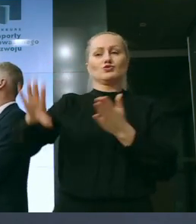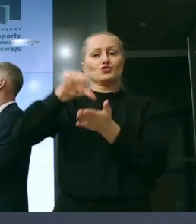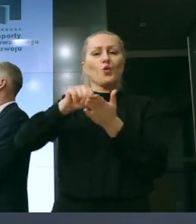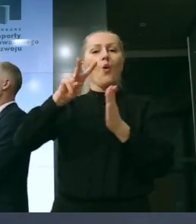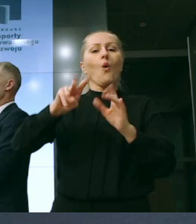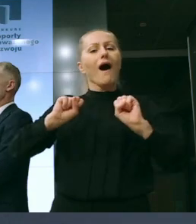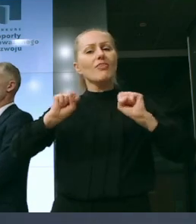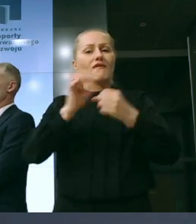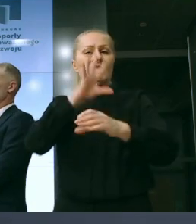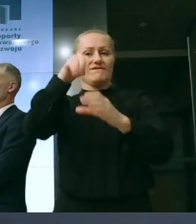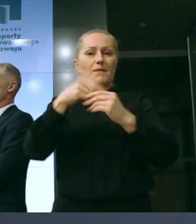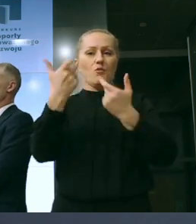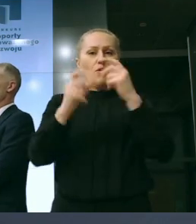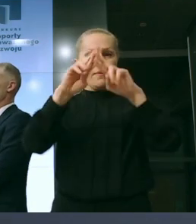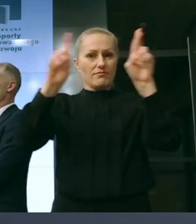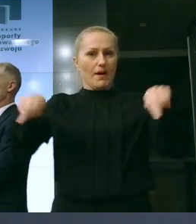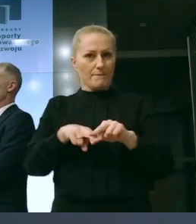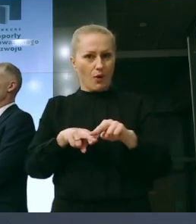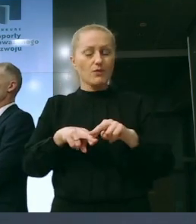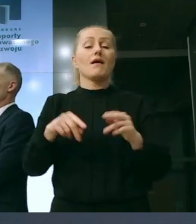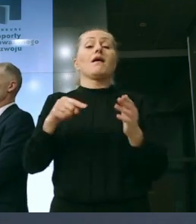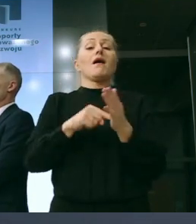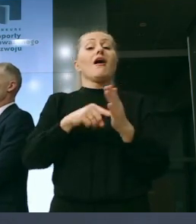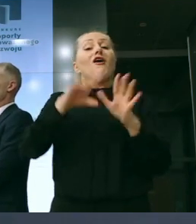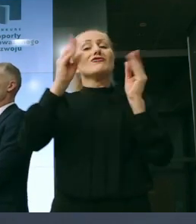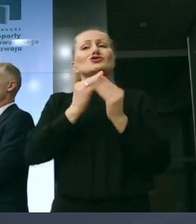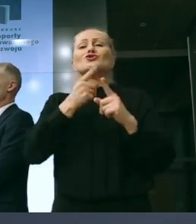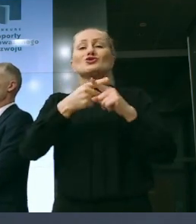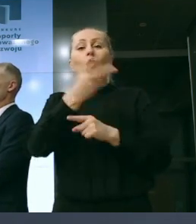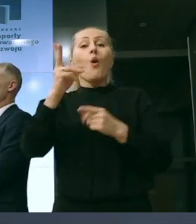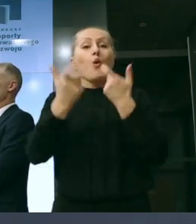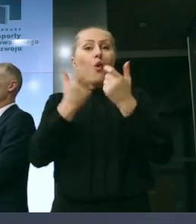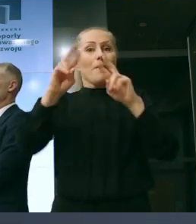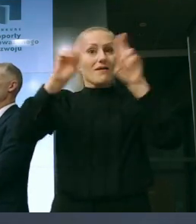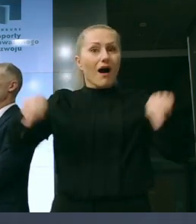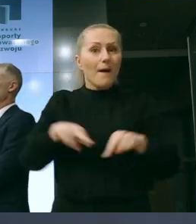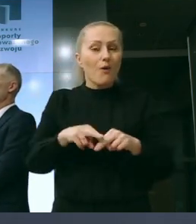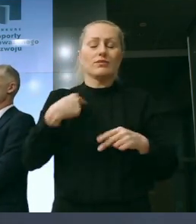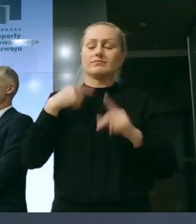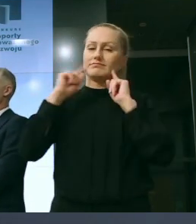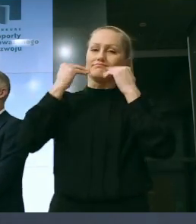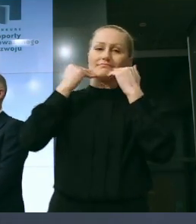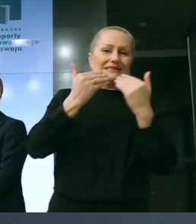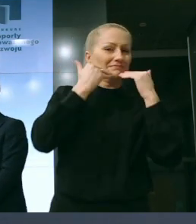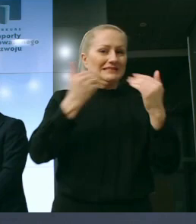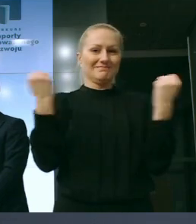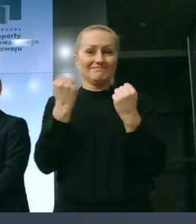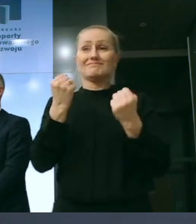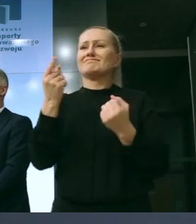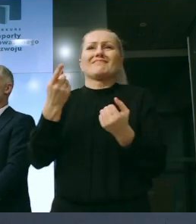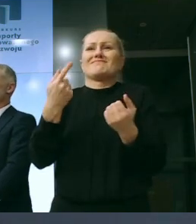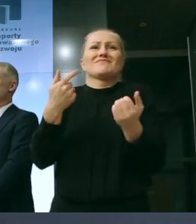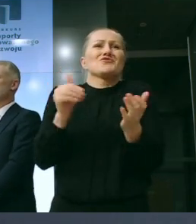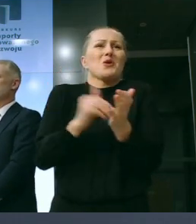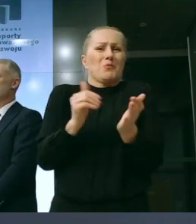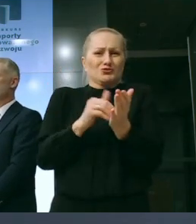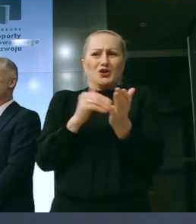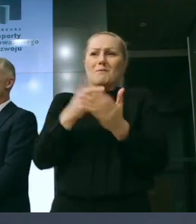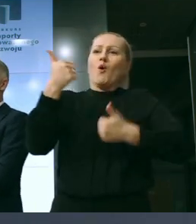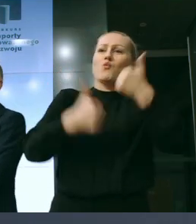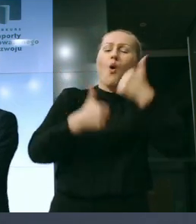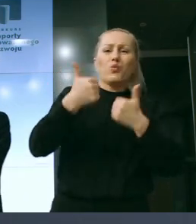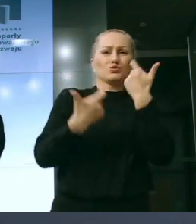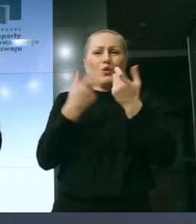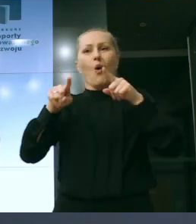dziękuję wszystkim Państwu, wszystkim spółkom, które raportują. Nie byłoby potrzeby i idei konkursu, gdyby nie